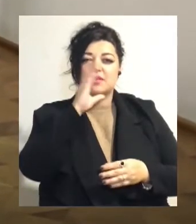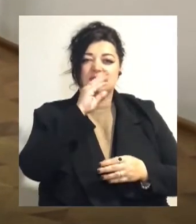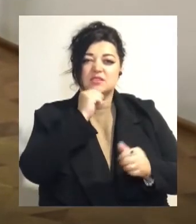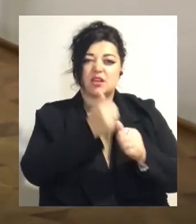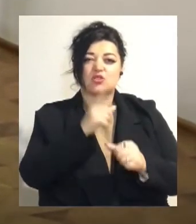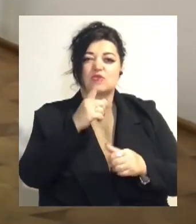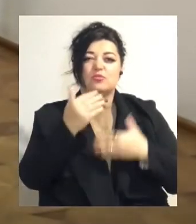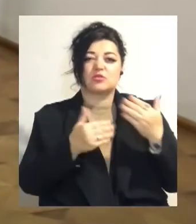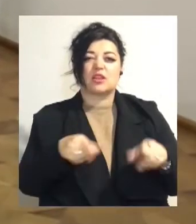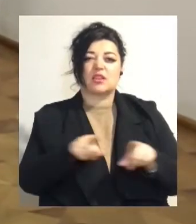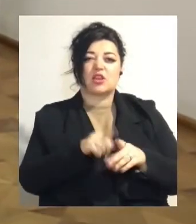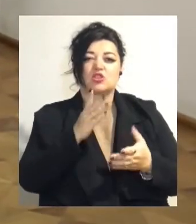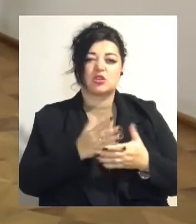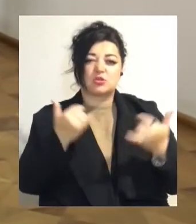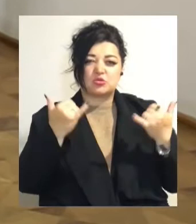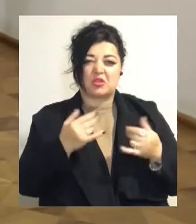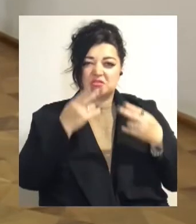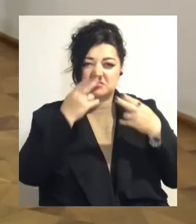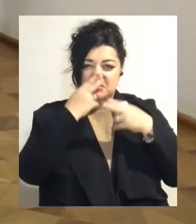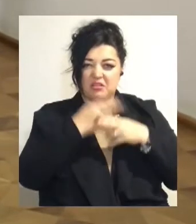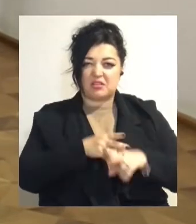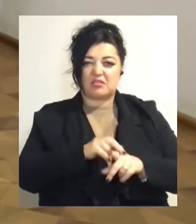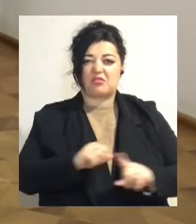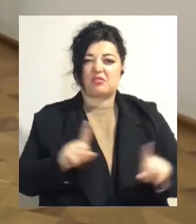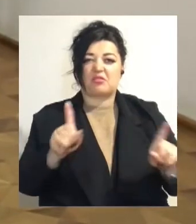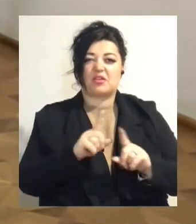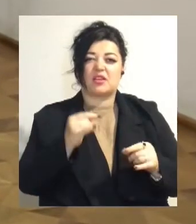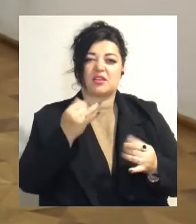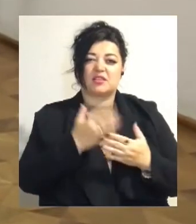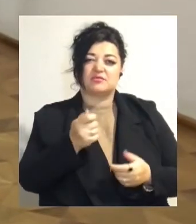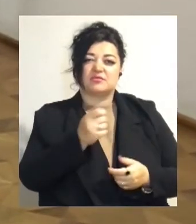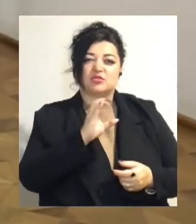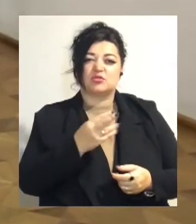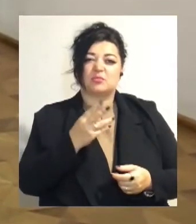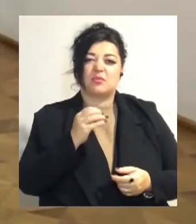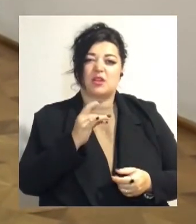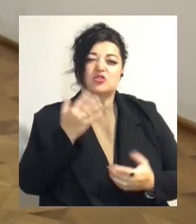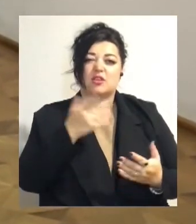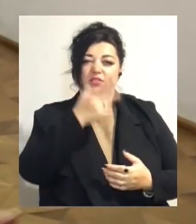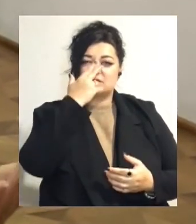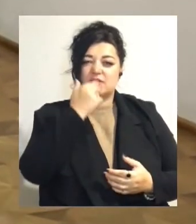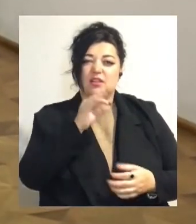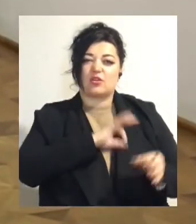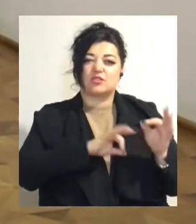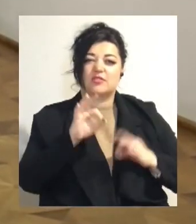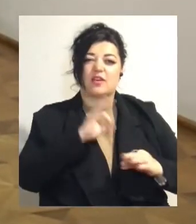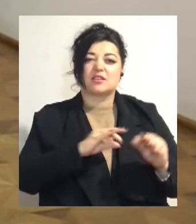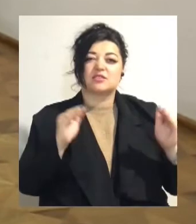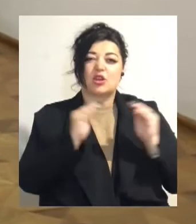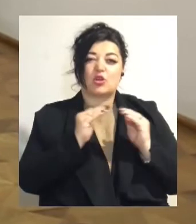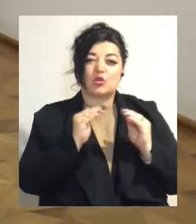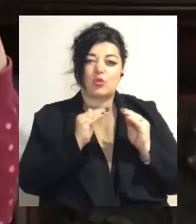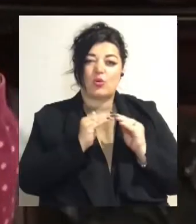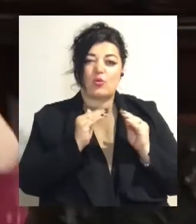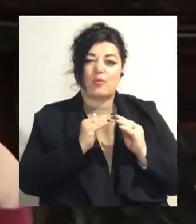теж є сучасні технології і ті соціальні мережі, якими вони звикли користуватися вдома чи взагалі у